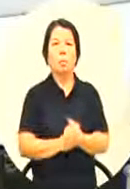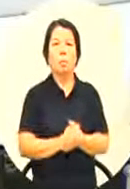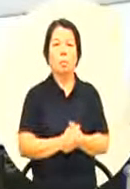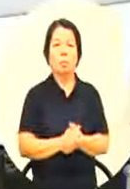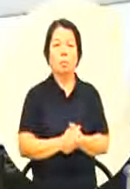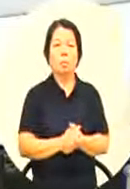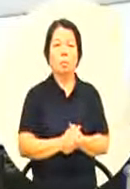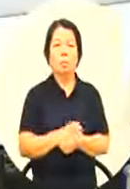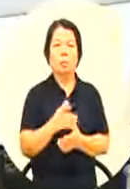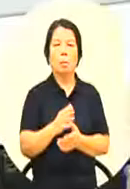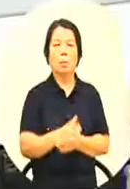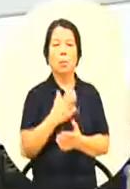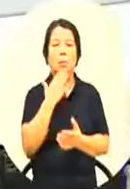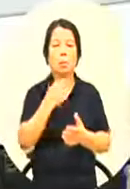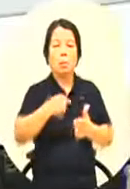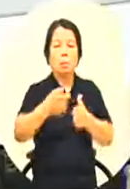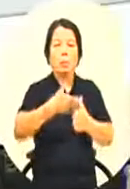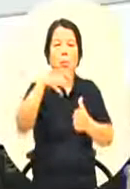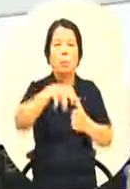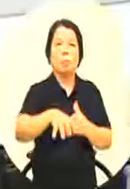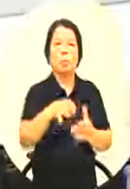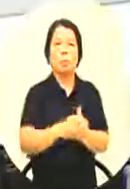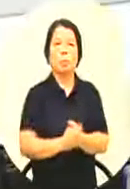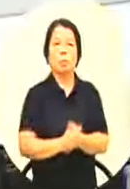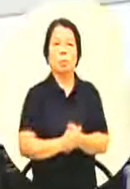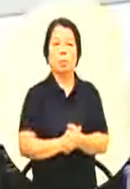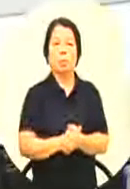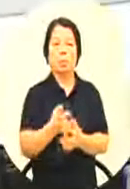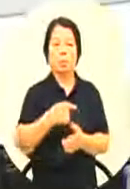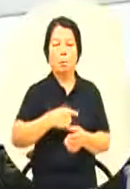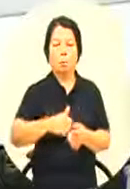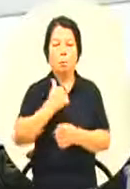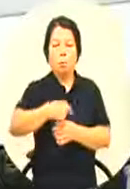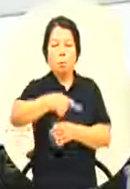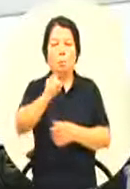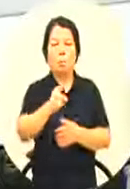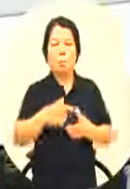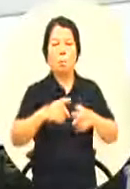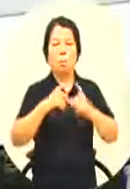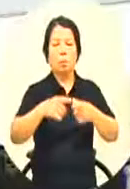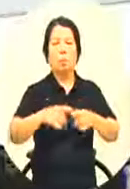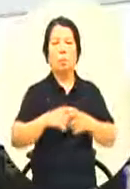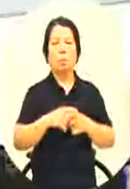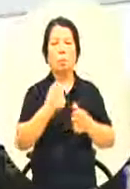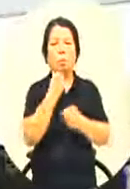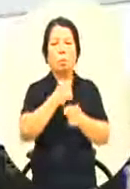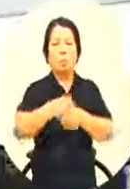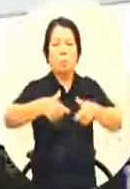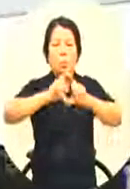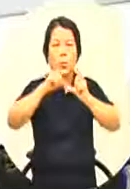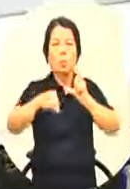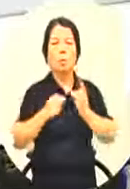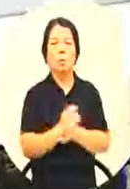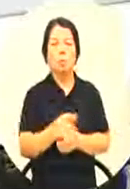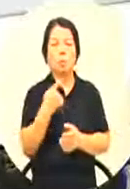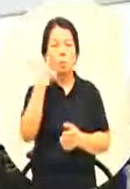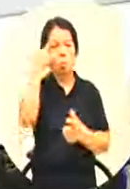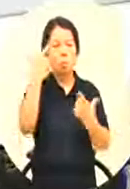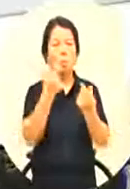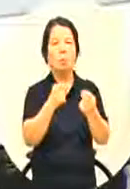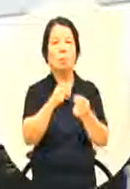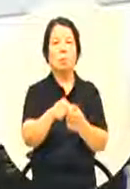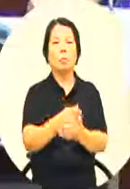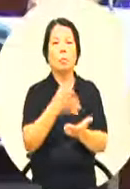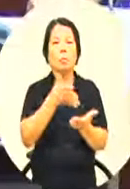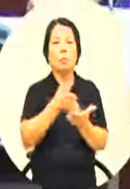快的能得到一个教育局的一个具体的一个回复我非常赞同林园提的这个方向我